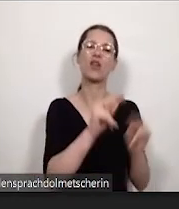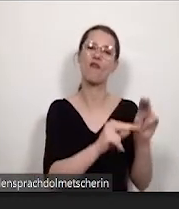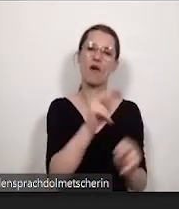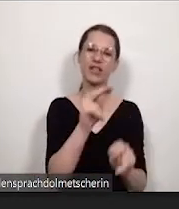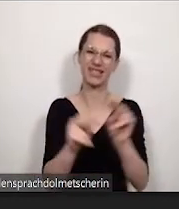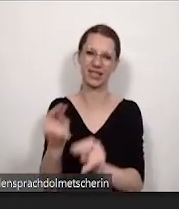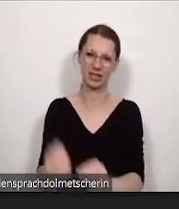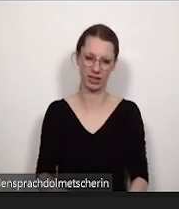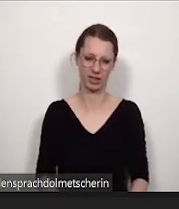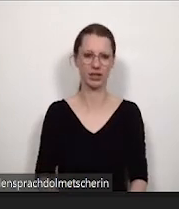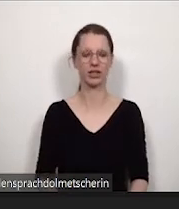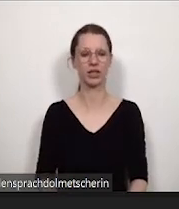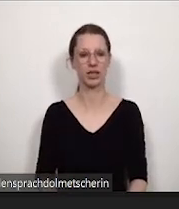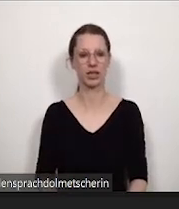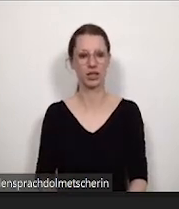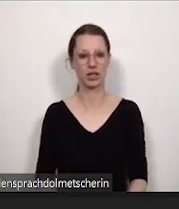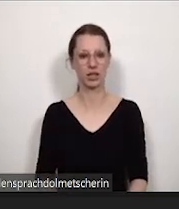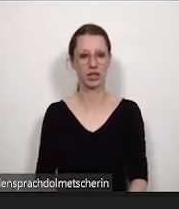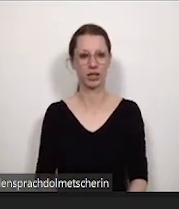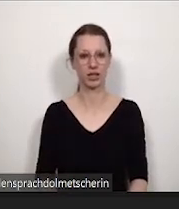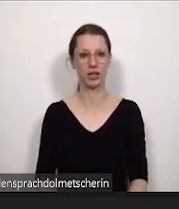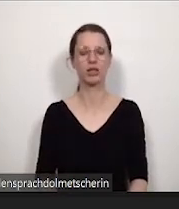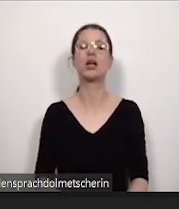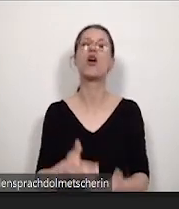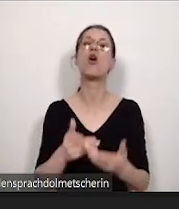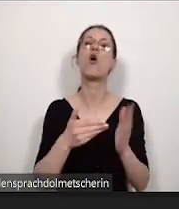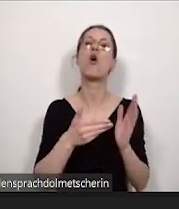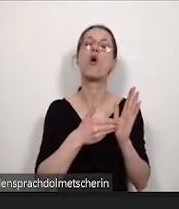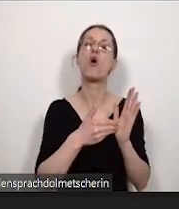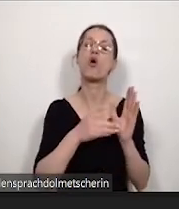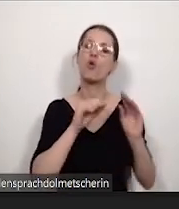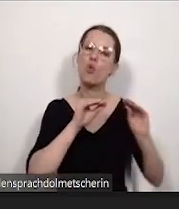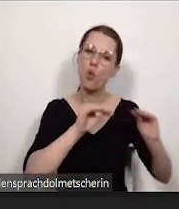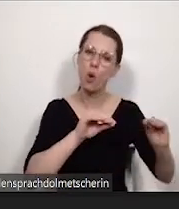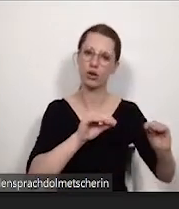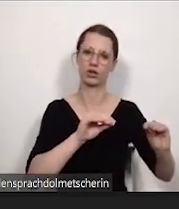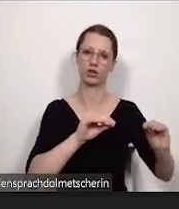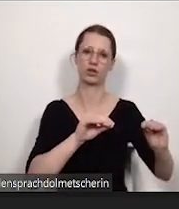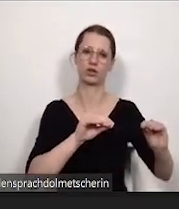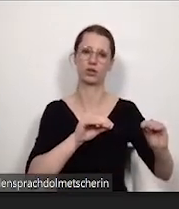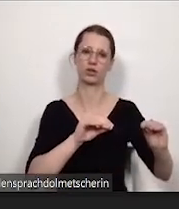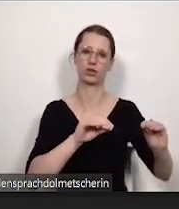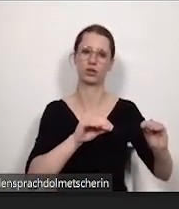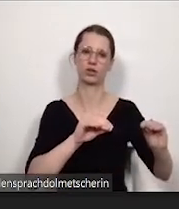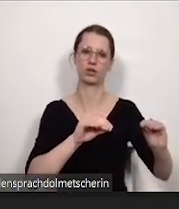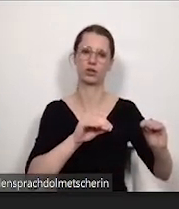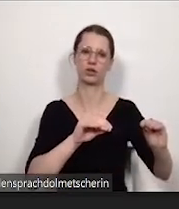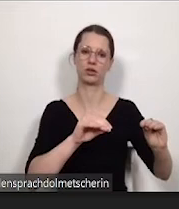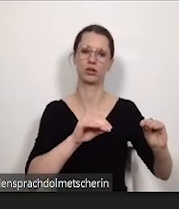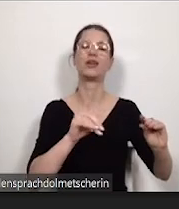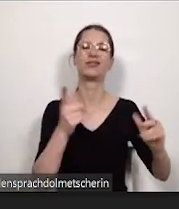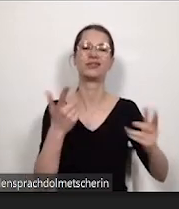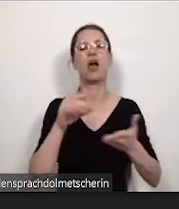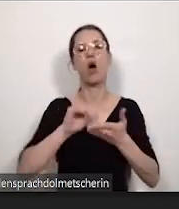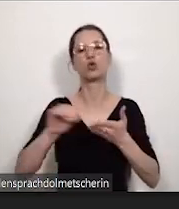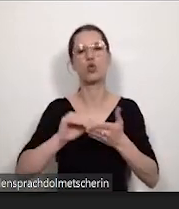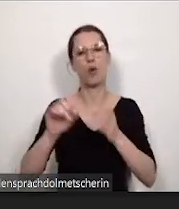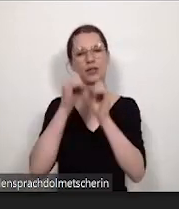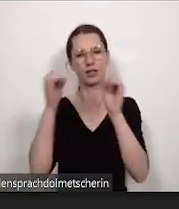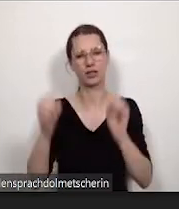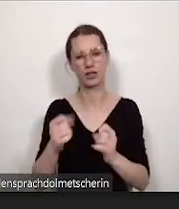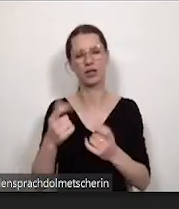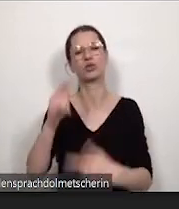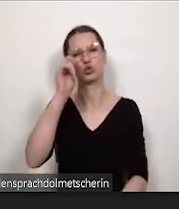sogenannten Kurs, ein Lernbar-Kurs, das Autorensystem von Studium Digital und der Goethe-Universität, also